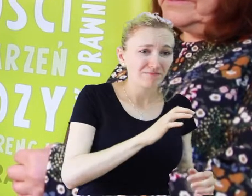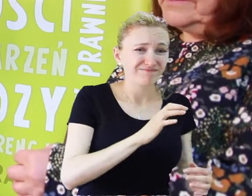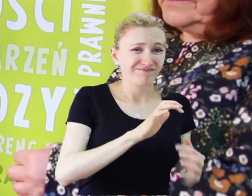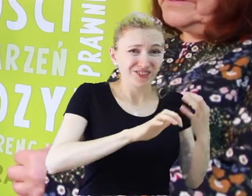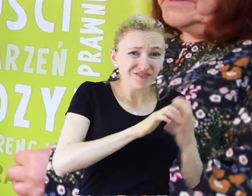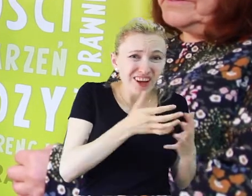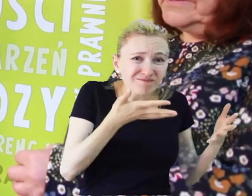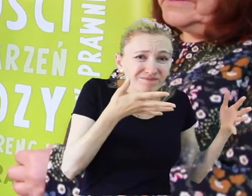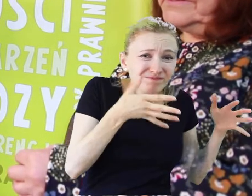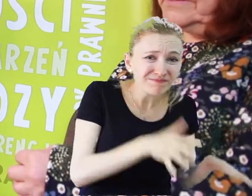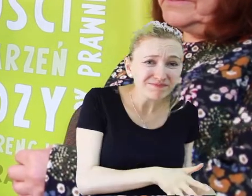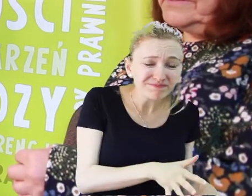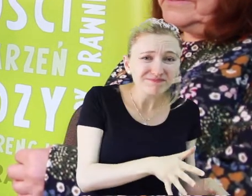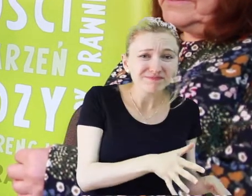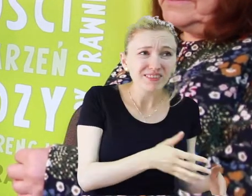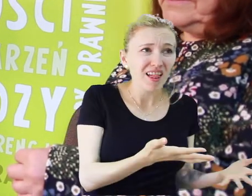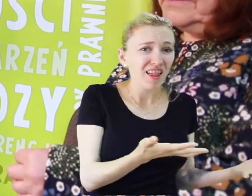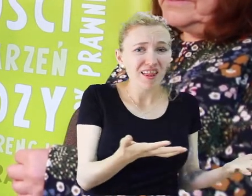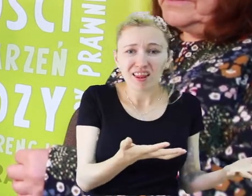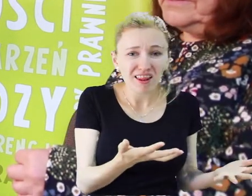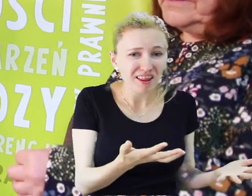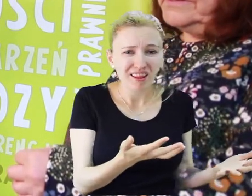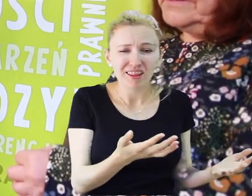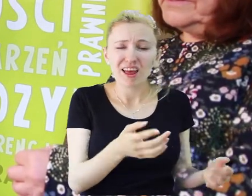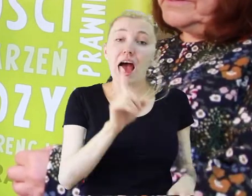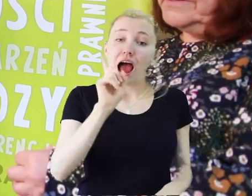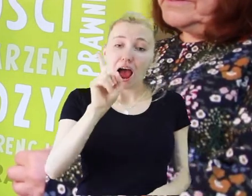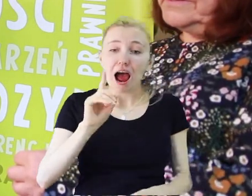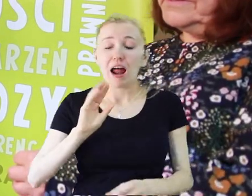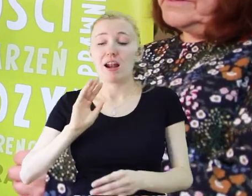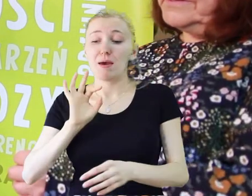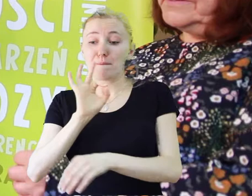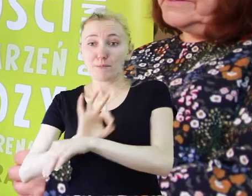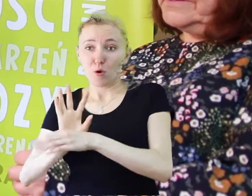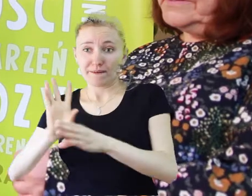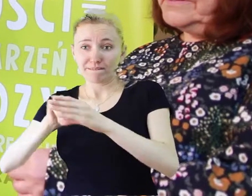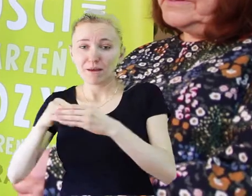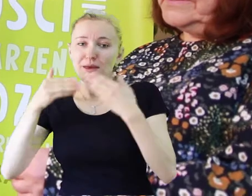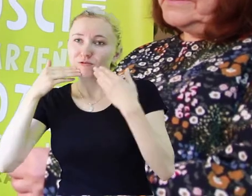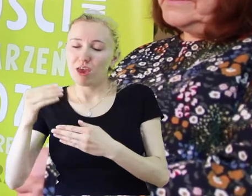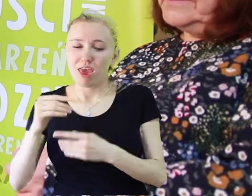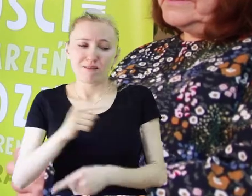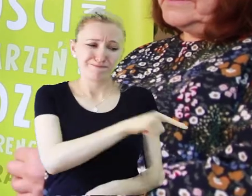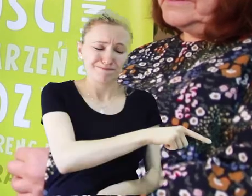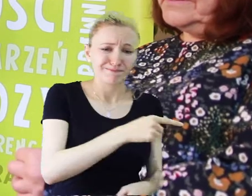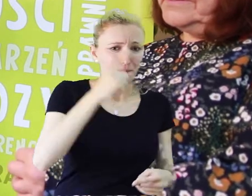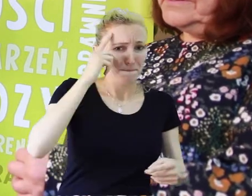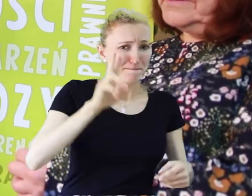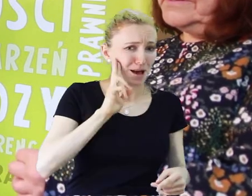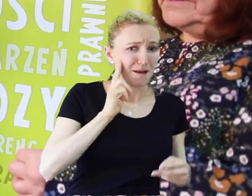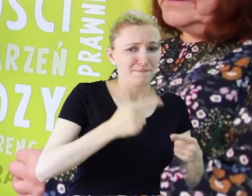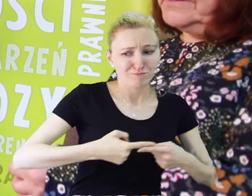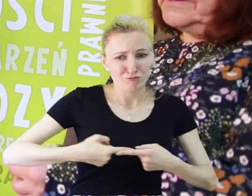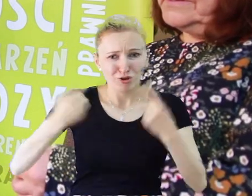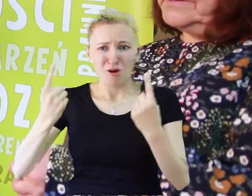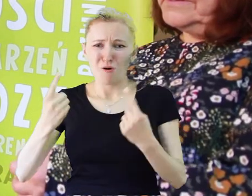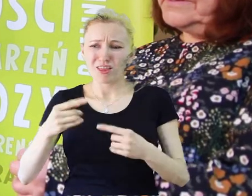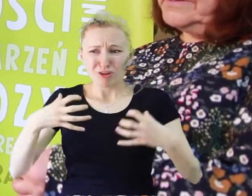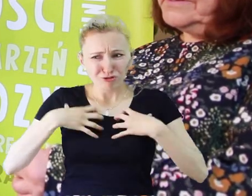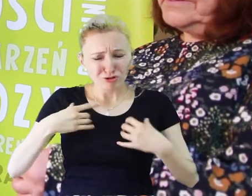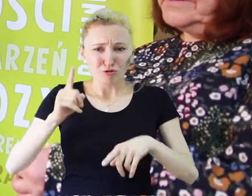podcina nogi, co zabiera ci sen życia, można żyć normalnie. I w tym projekcie